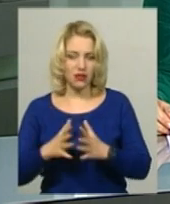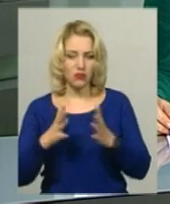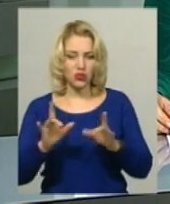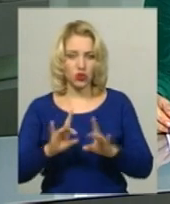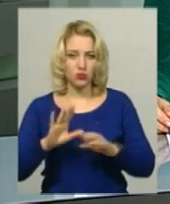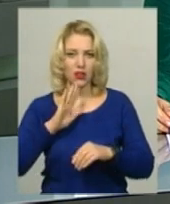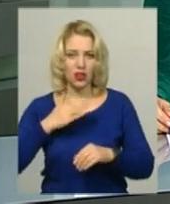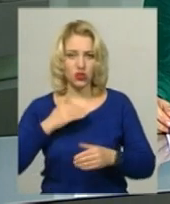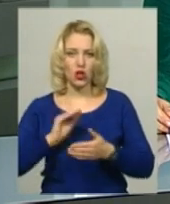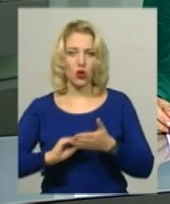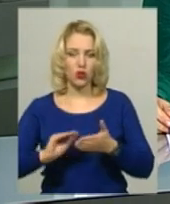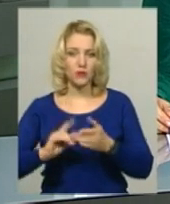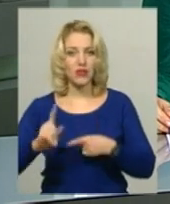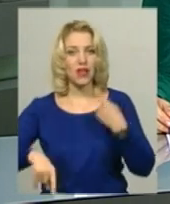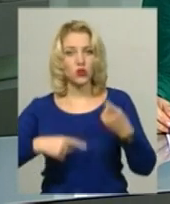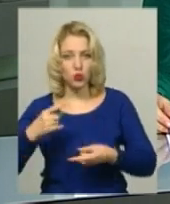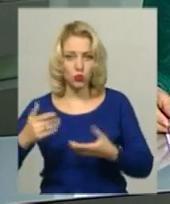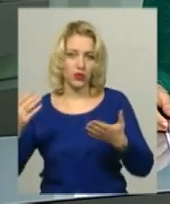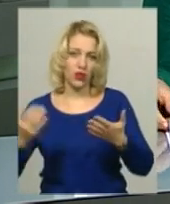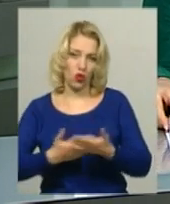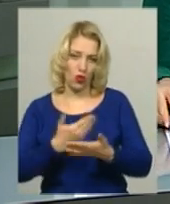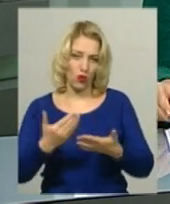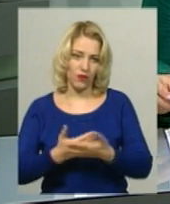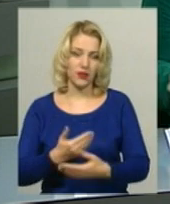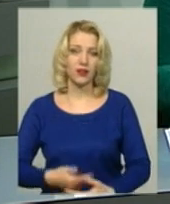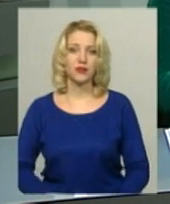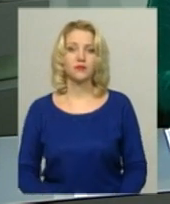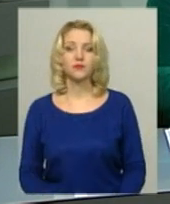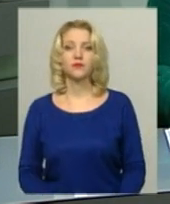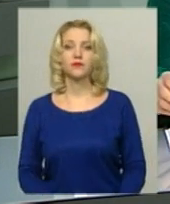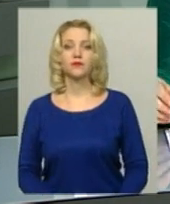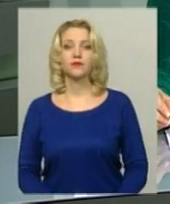наш кореспондент Михайла Жила у наступному випуску новин про цю ситуацію.